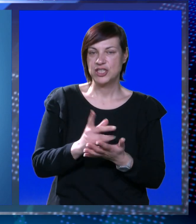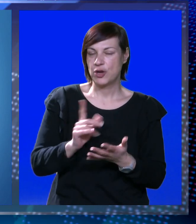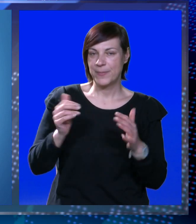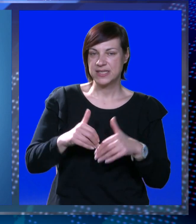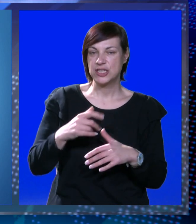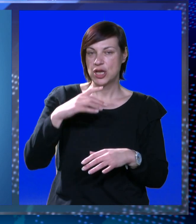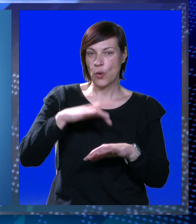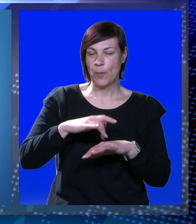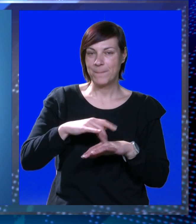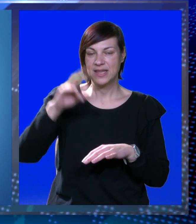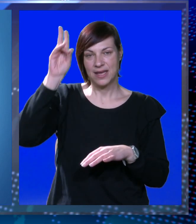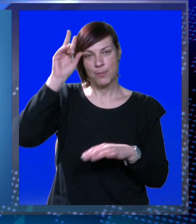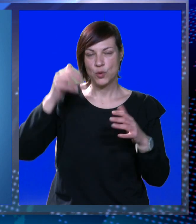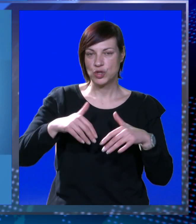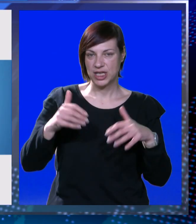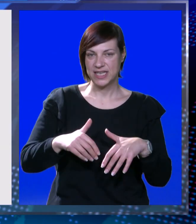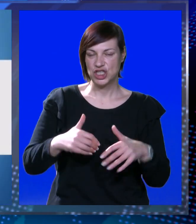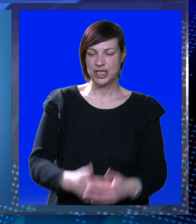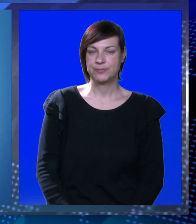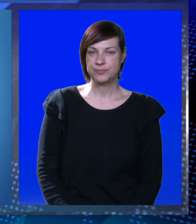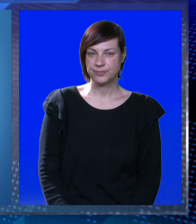većinom suho, dok je u petak moguća i kiša.